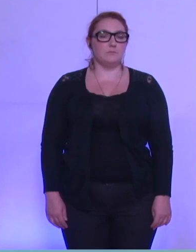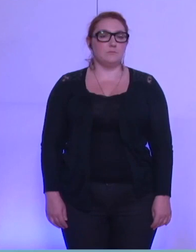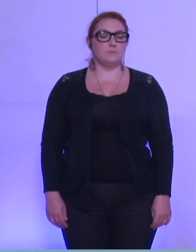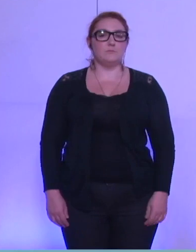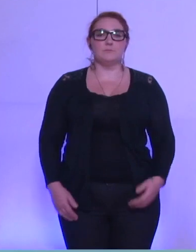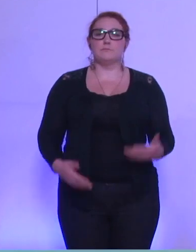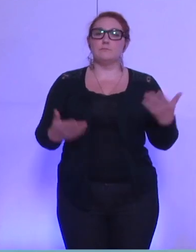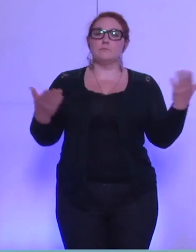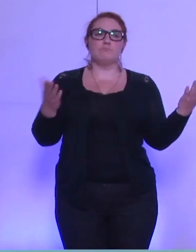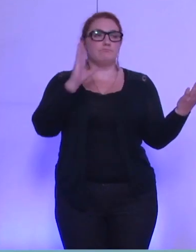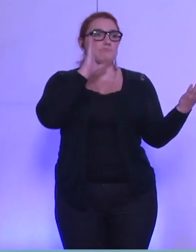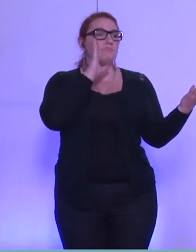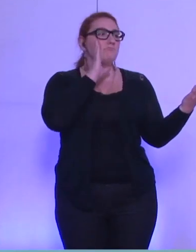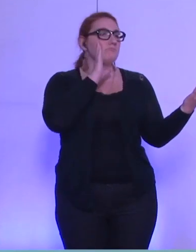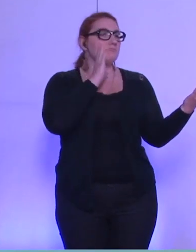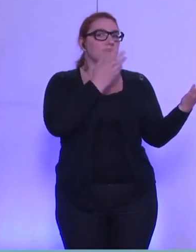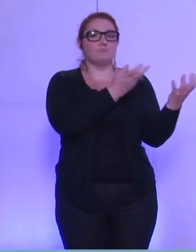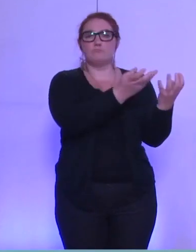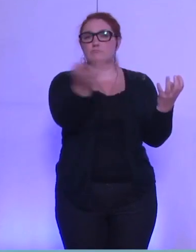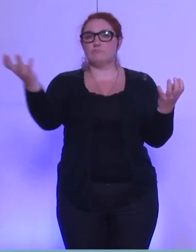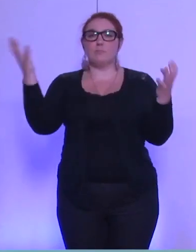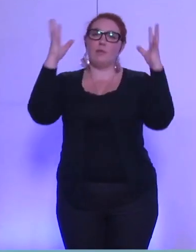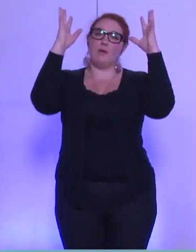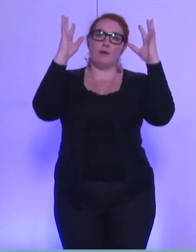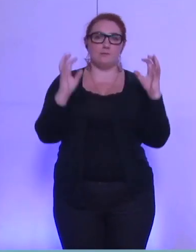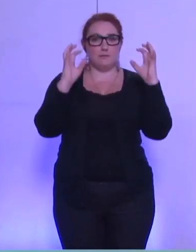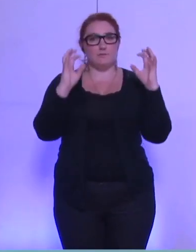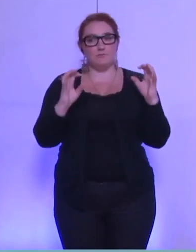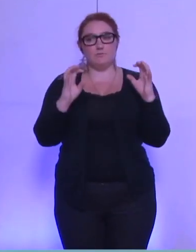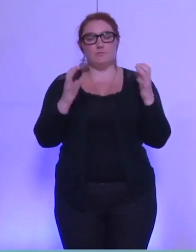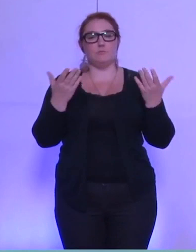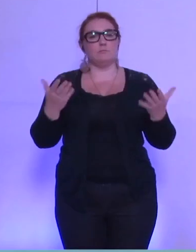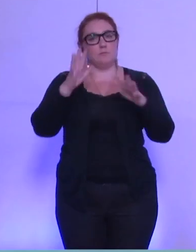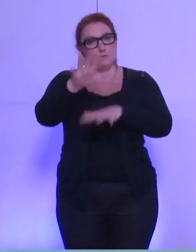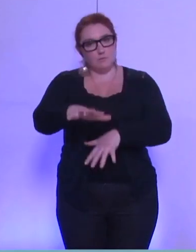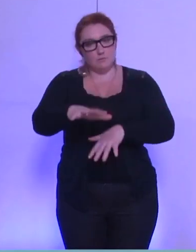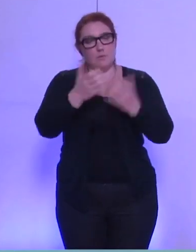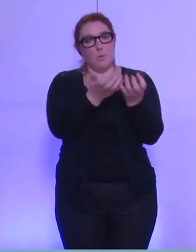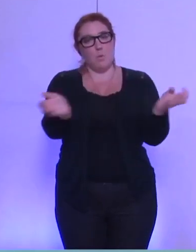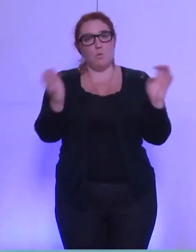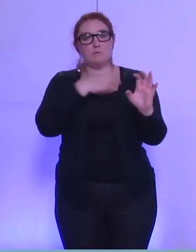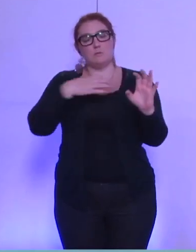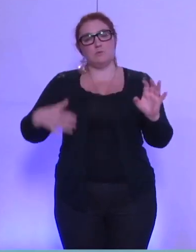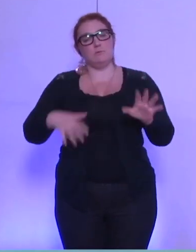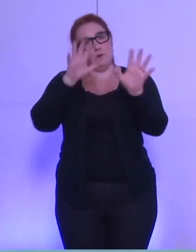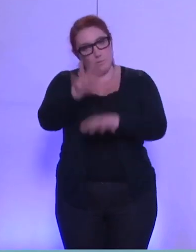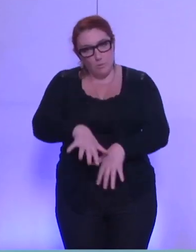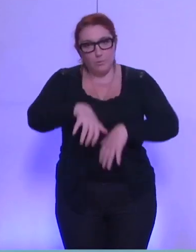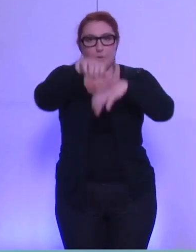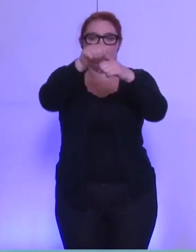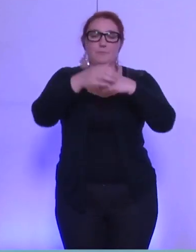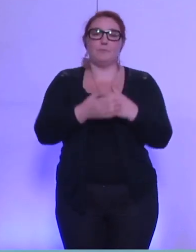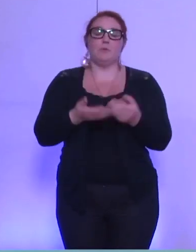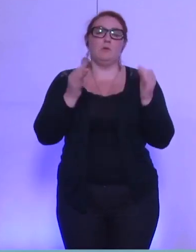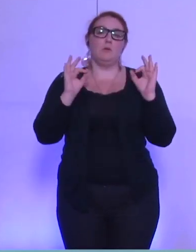Allez, je vous invite à vous asseoir. Nous allons reprendre ce conseil municipal. Nous avons donc